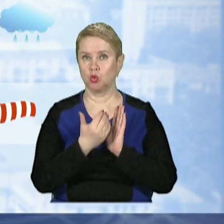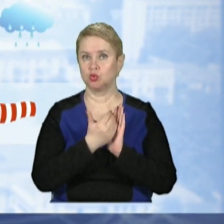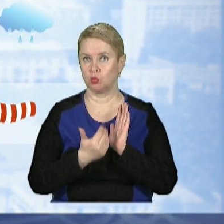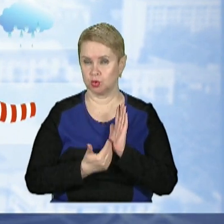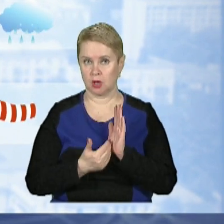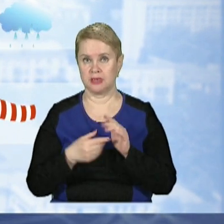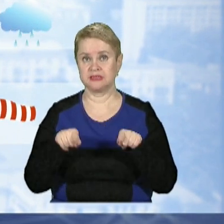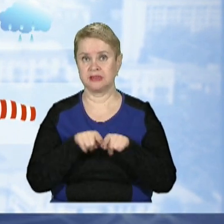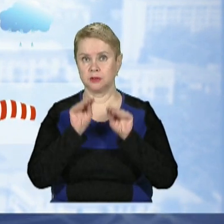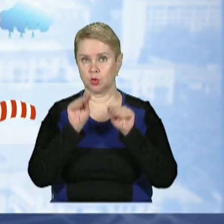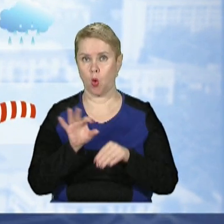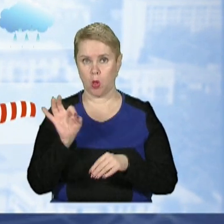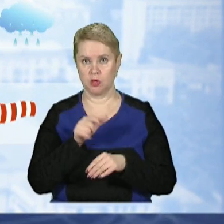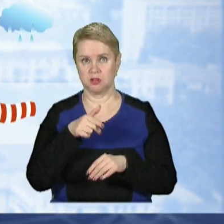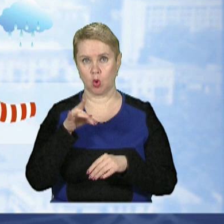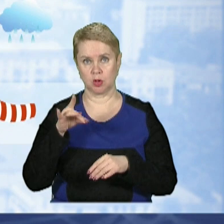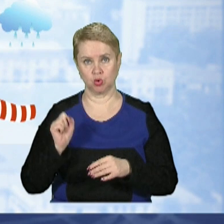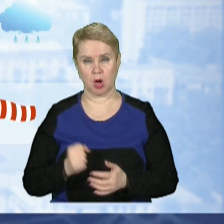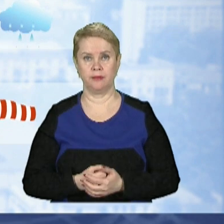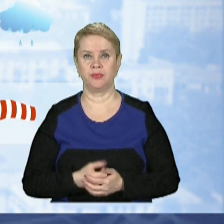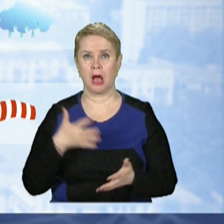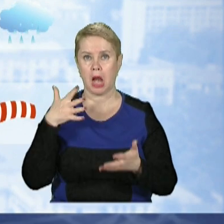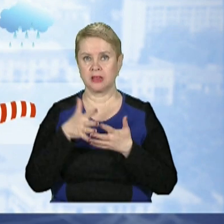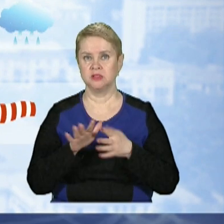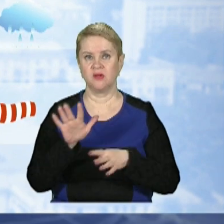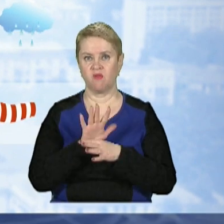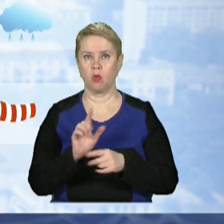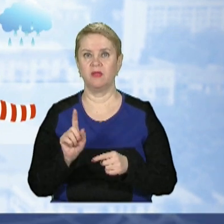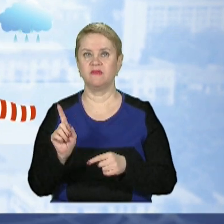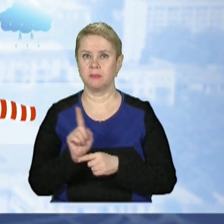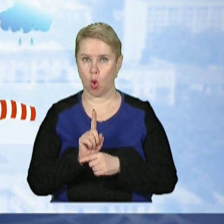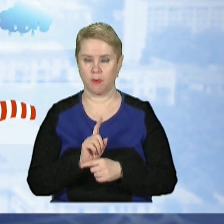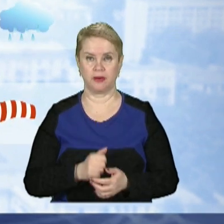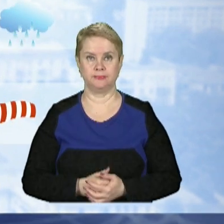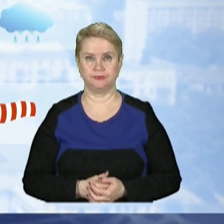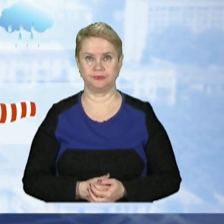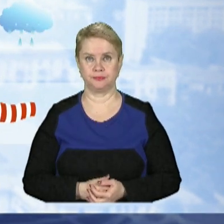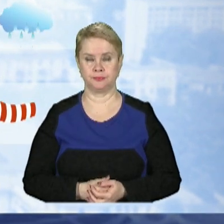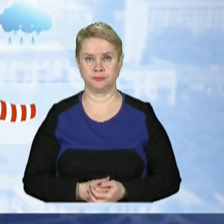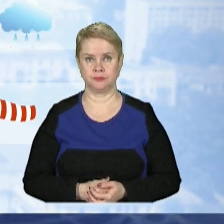стопчика. За даними ДНУ імені Олеся Гончара, радіаційний фон в межах норми.